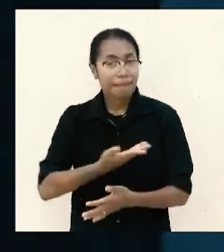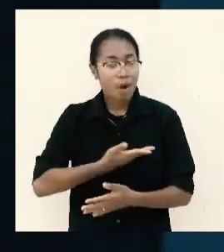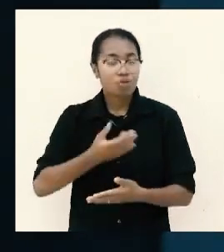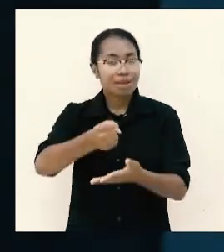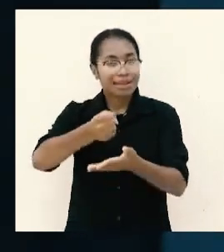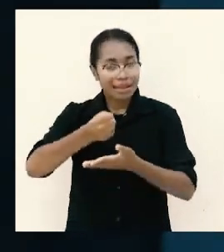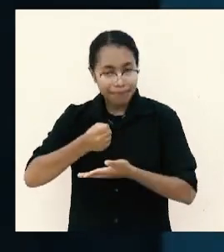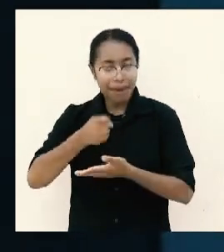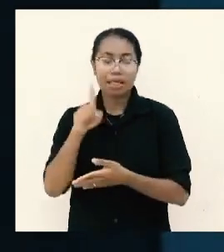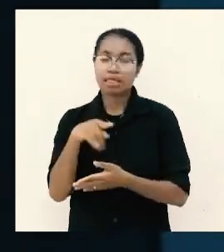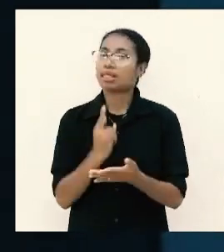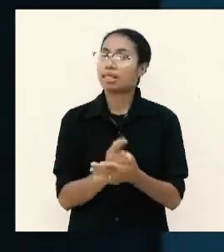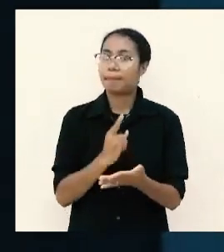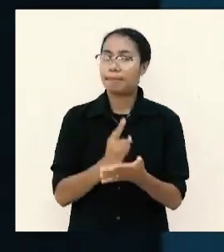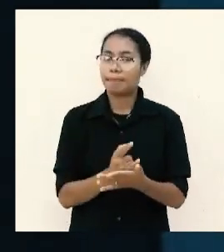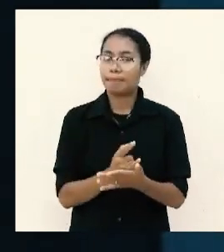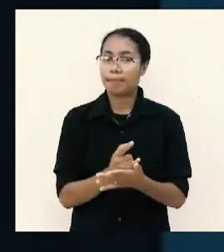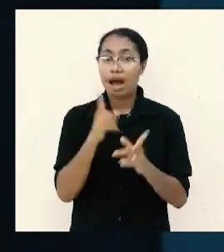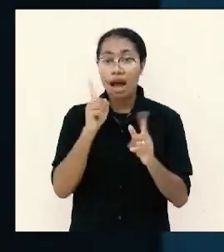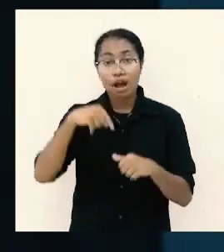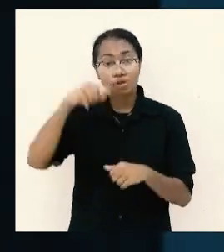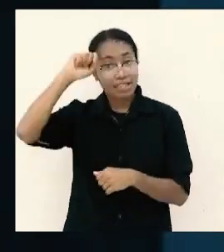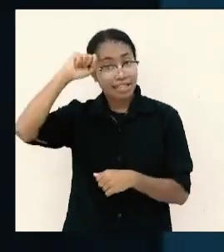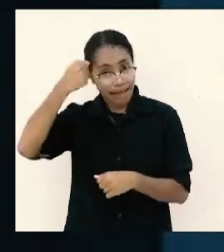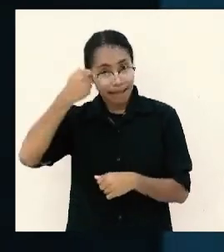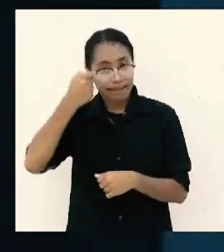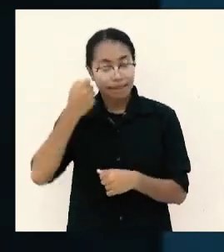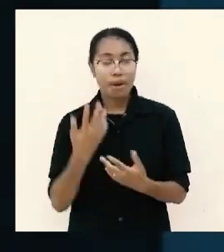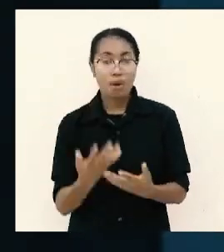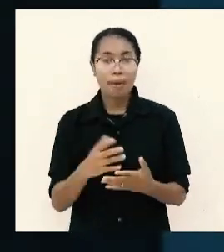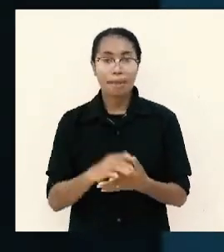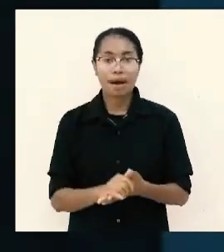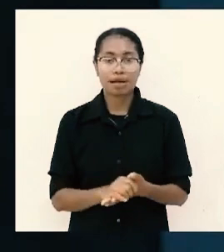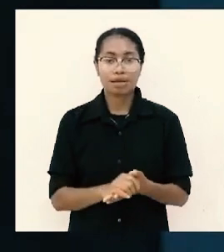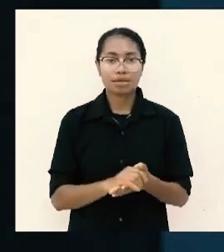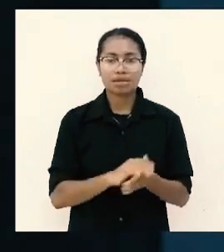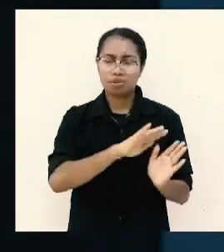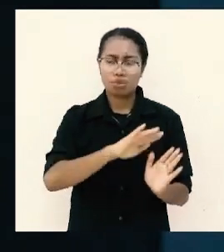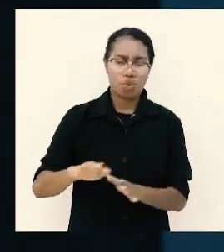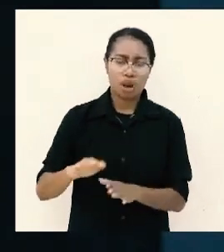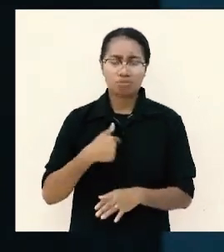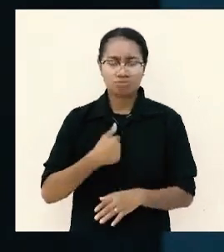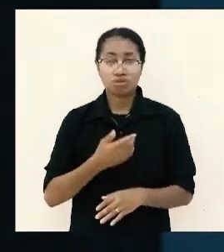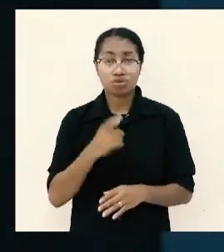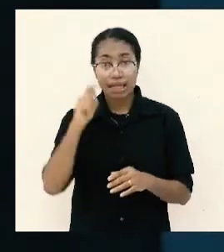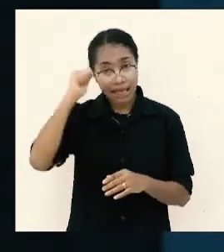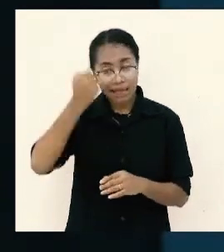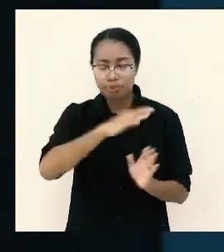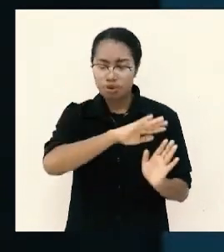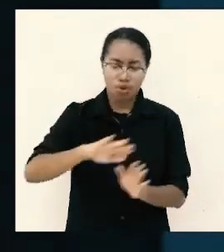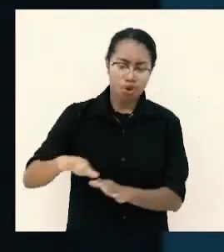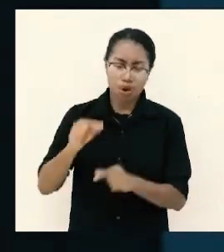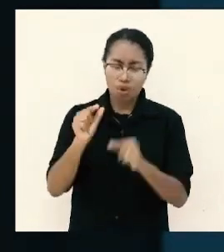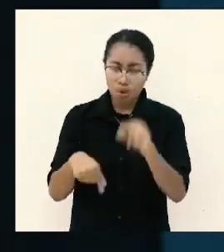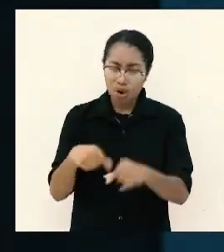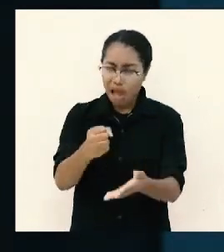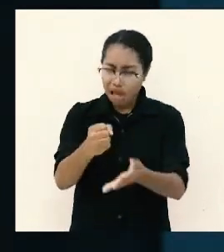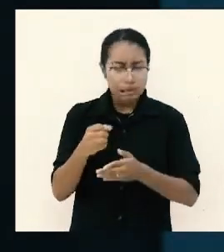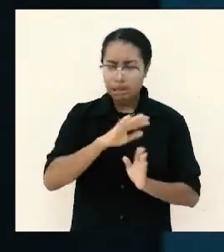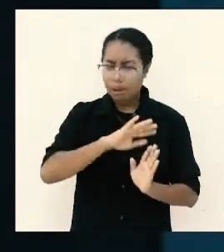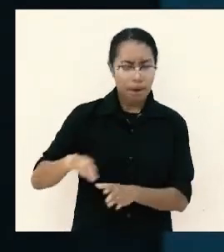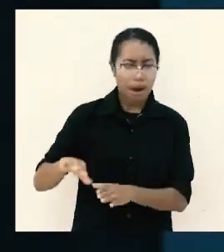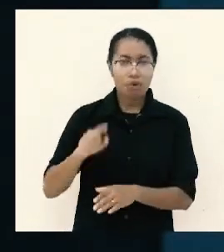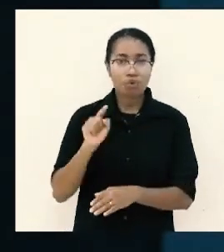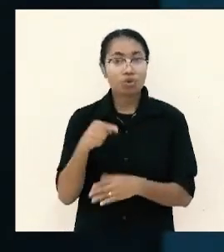saudara ingat bahwa menolak pemberian orang bisa